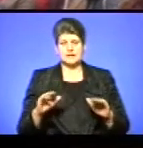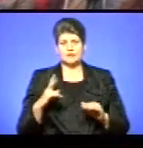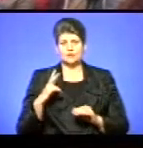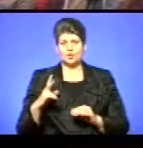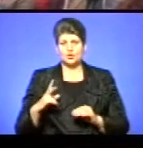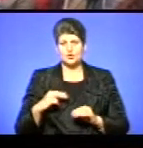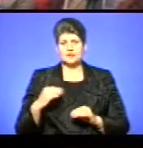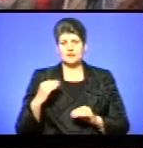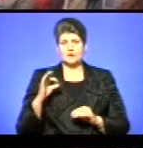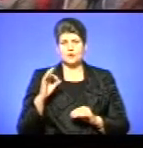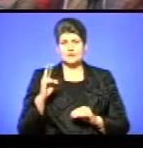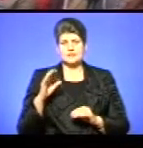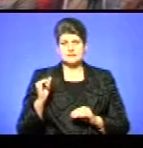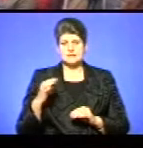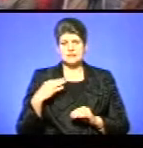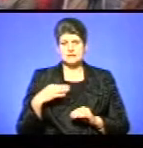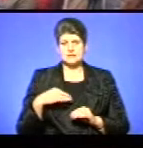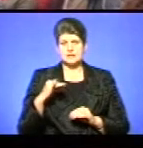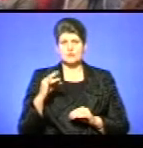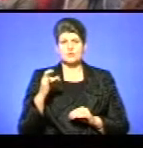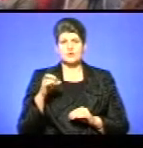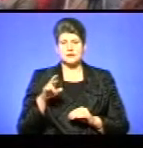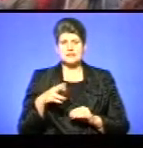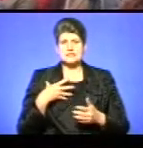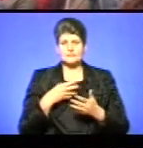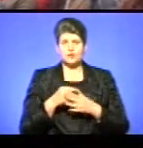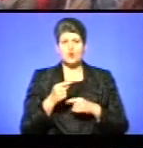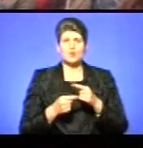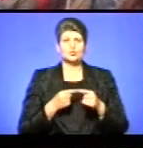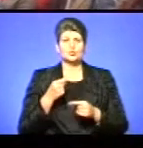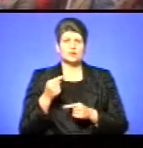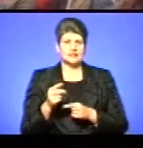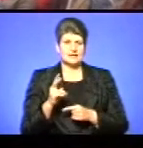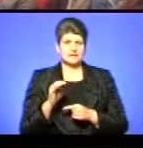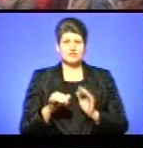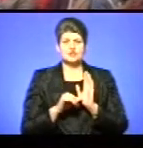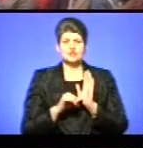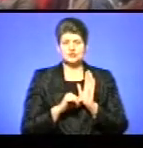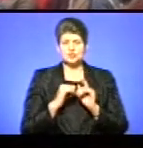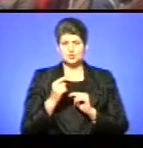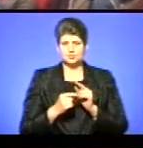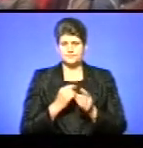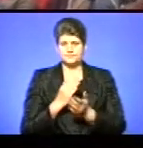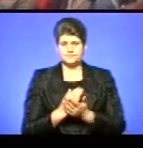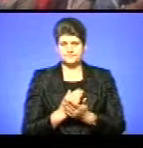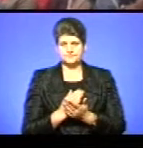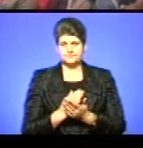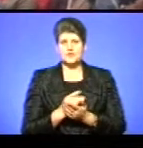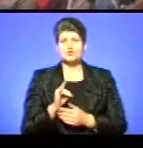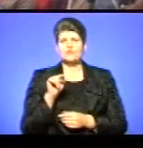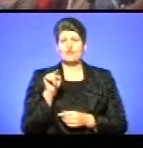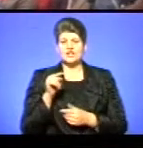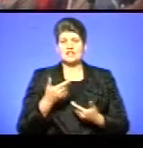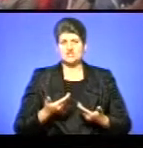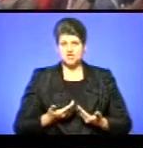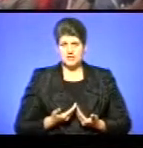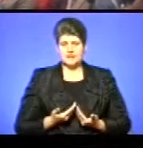Оксани, сина Юрія, і своїх онуків, шість онуків, щоб вони жили